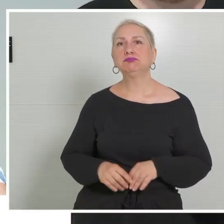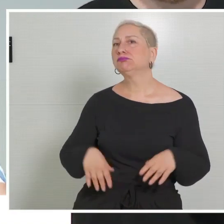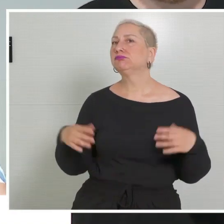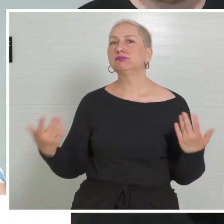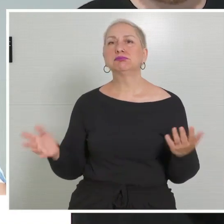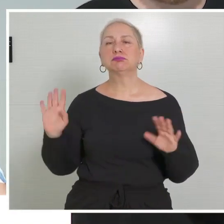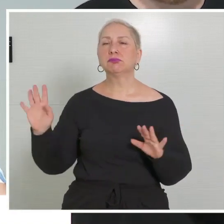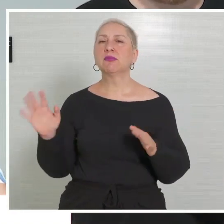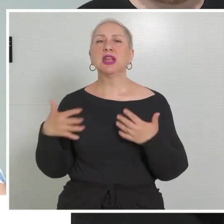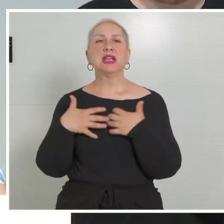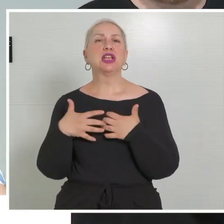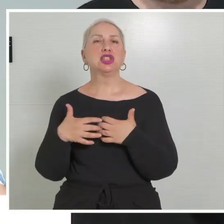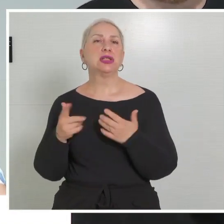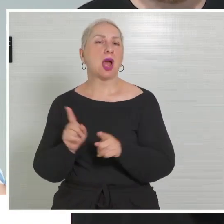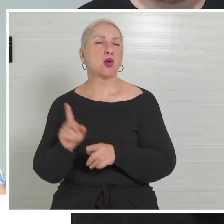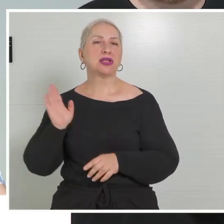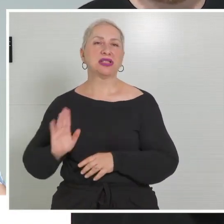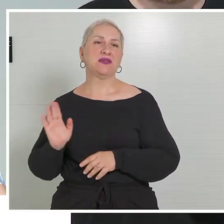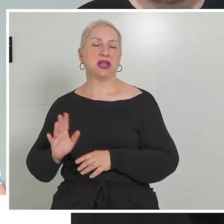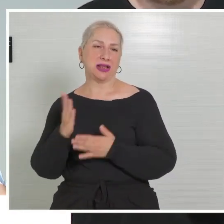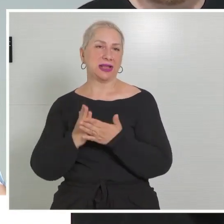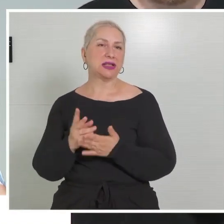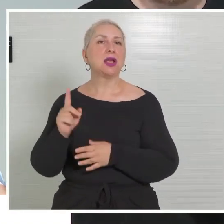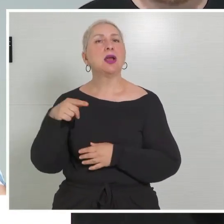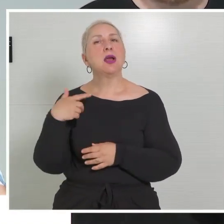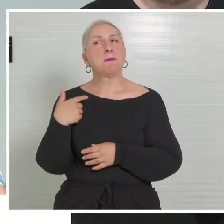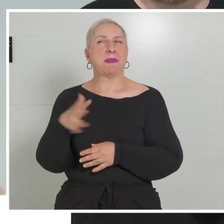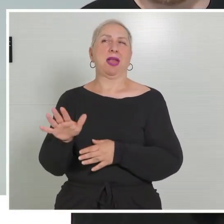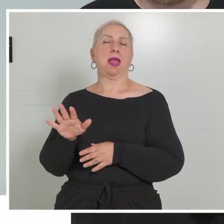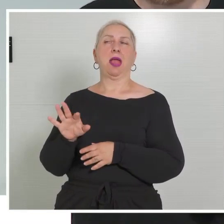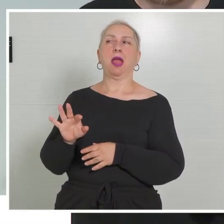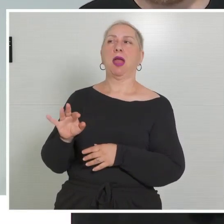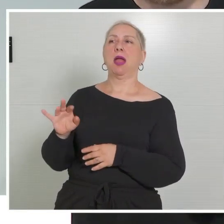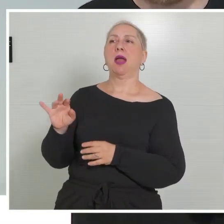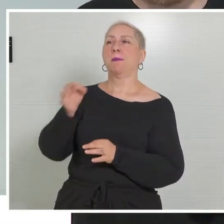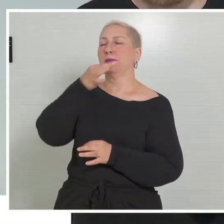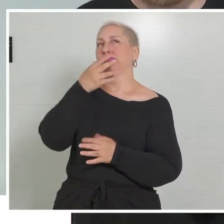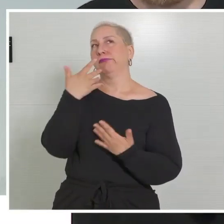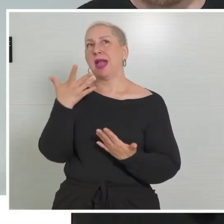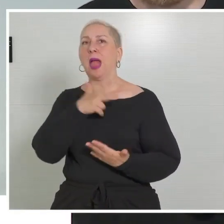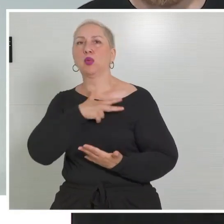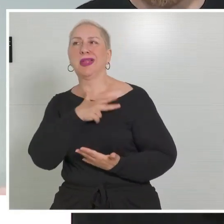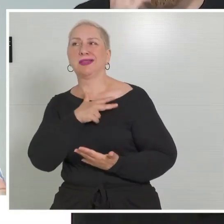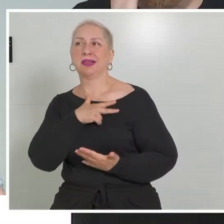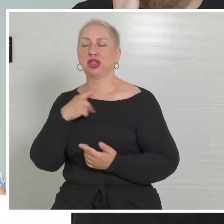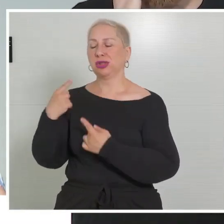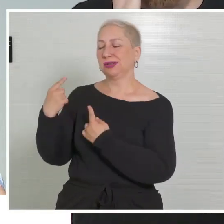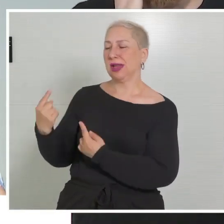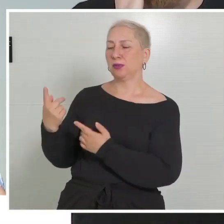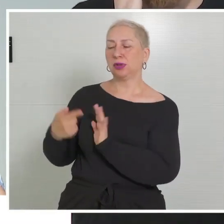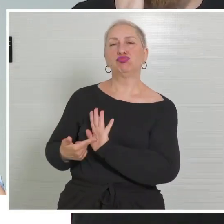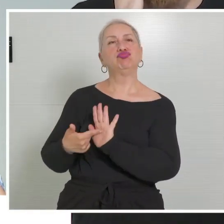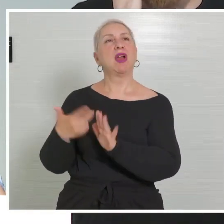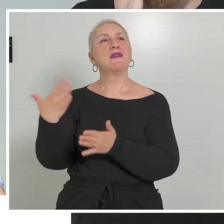Geschichten aus dem Zivildienst sind. Ich glaube, das ist authentischer, wenn das direkt von den jungen Männern selbst kommt. Wir haben bei der letzten Quartalspressekonferenz